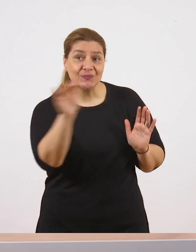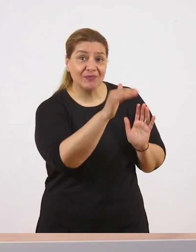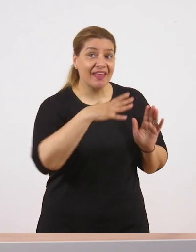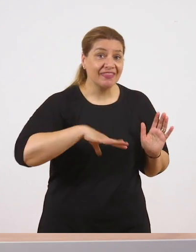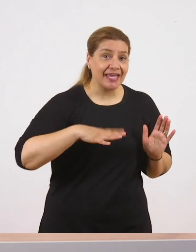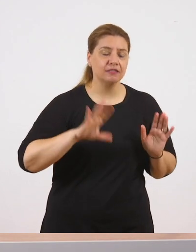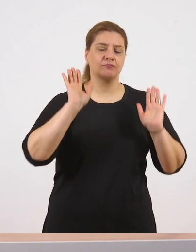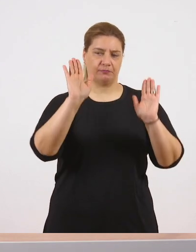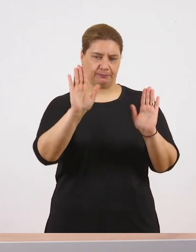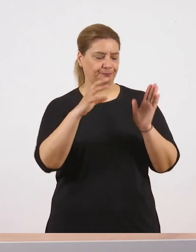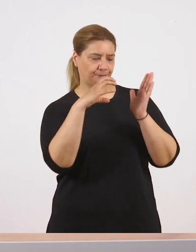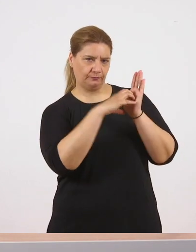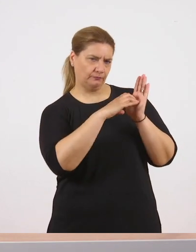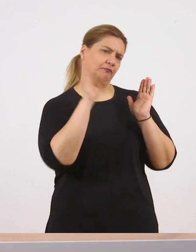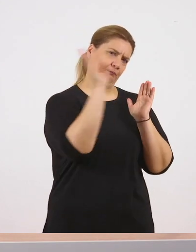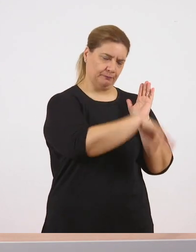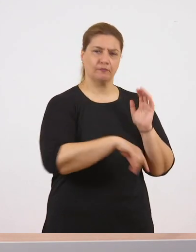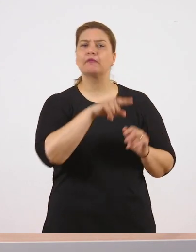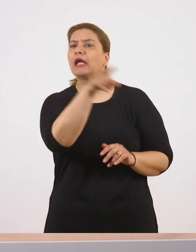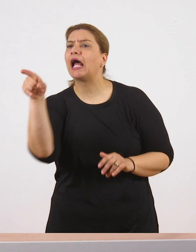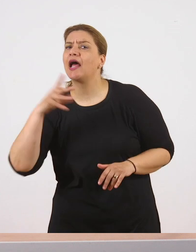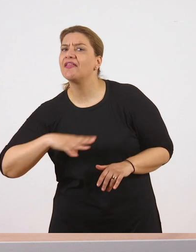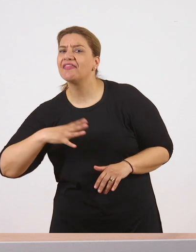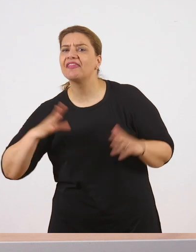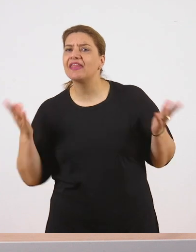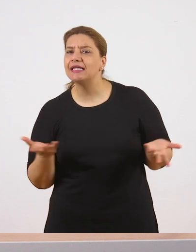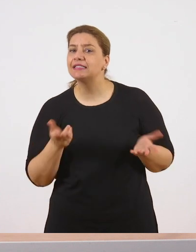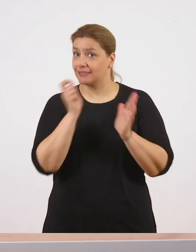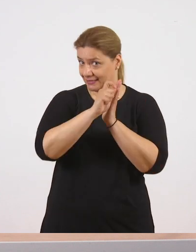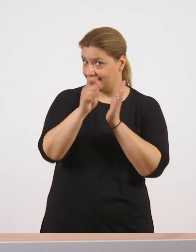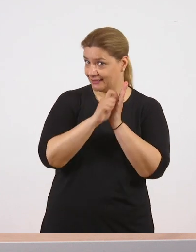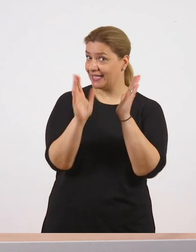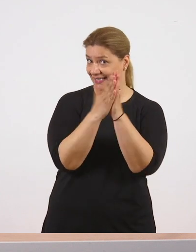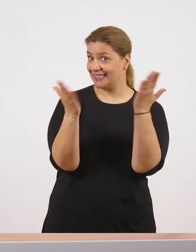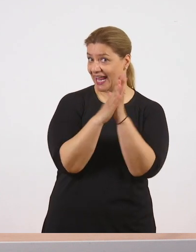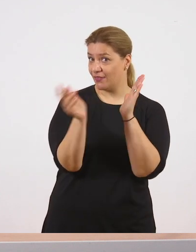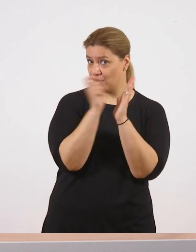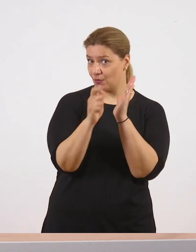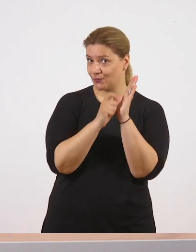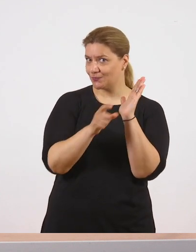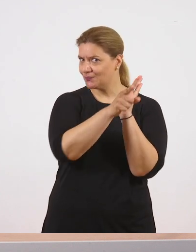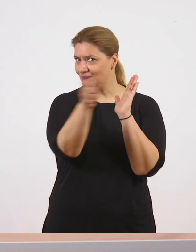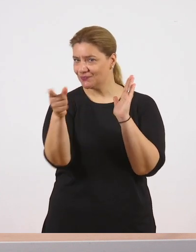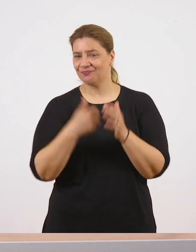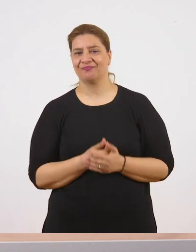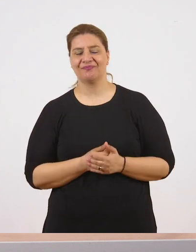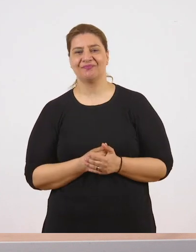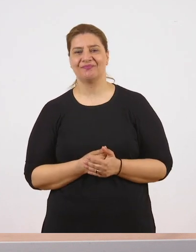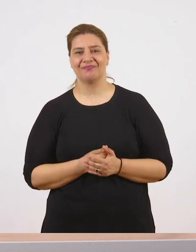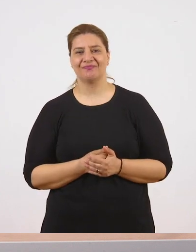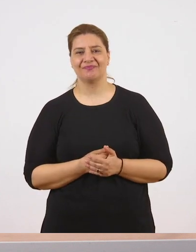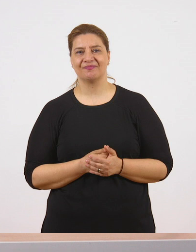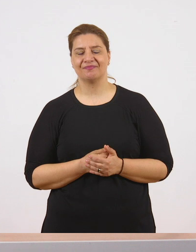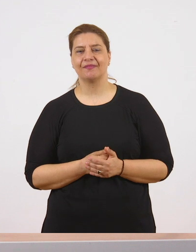τώρα, συγγνώμη, πριν πάμε στην επόμενη παράγραφο, θέλετε κι εσείς τώρα να γράψετε στο τετράδιό σας. Αν λοιπόν εμείς